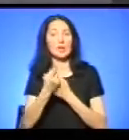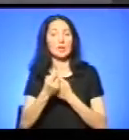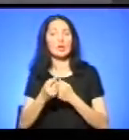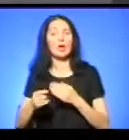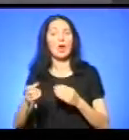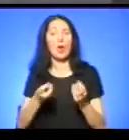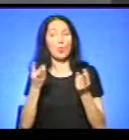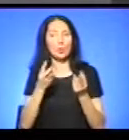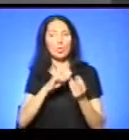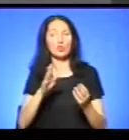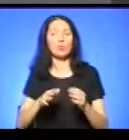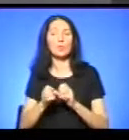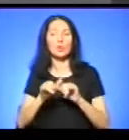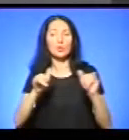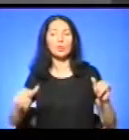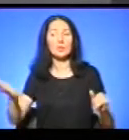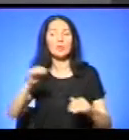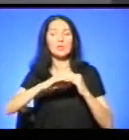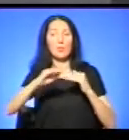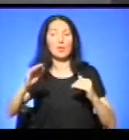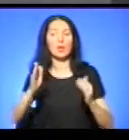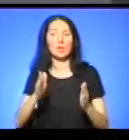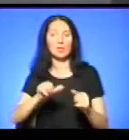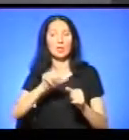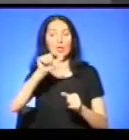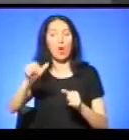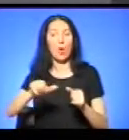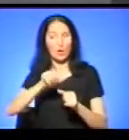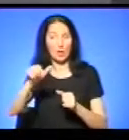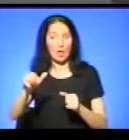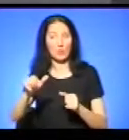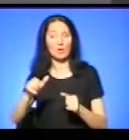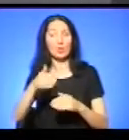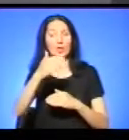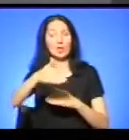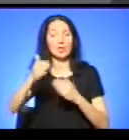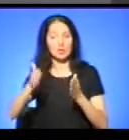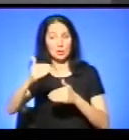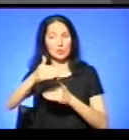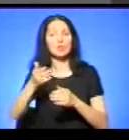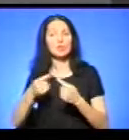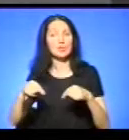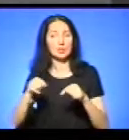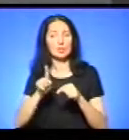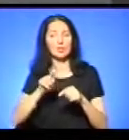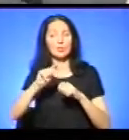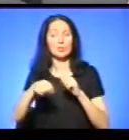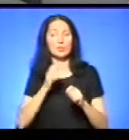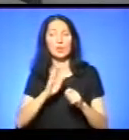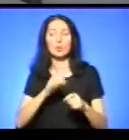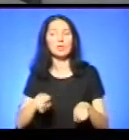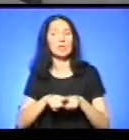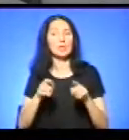ліквідувати, і щоб збитки не були такими великими і значними. Ну, звичайно, було б добре, якби